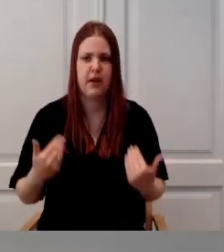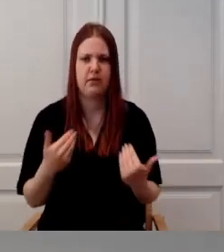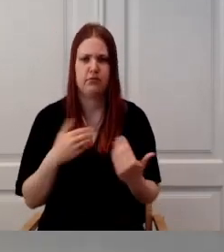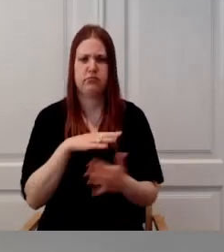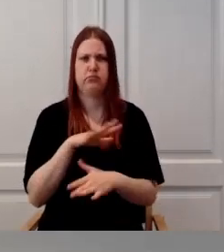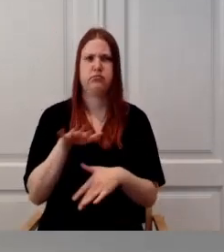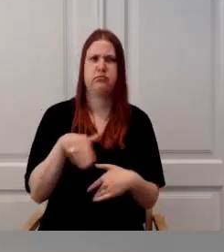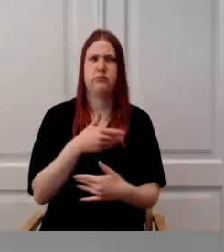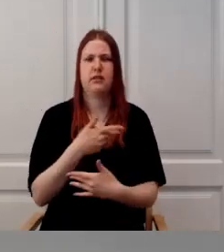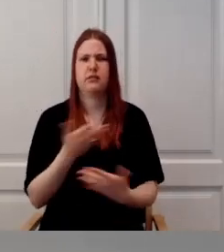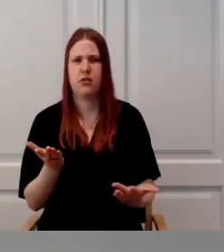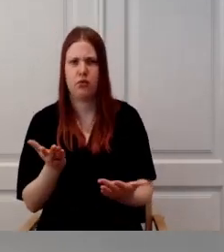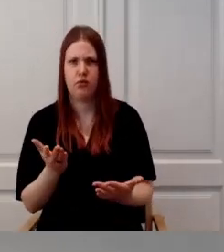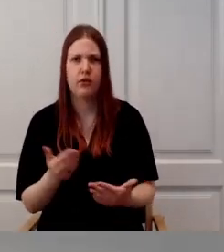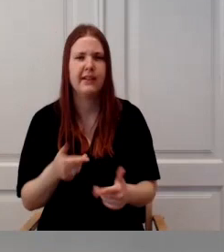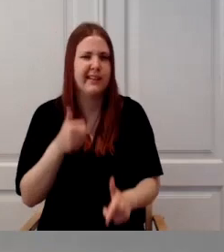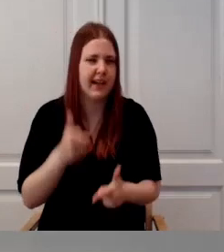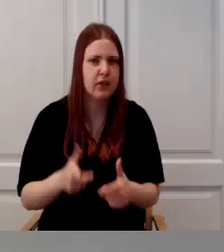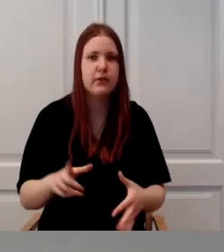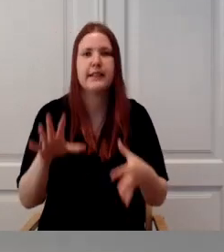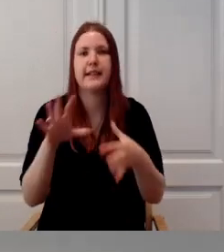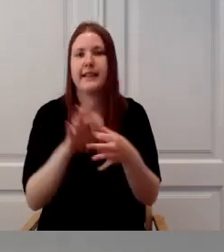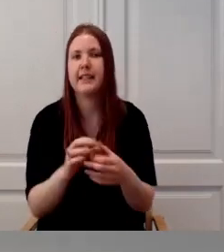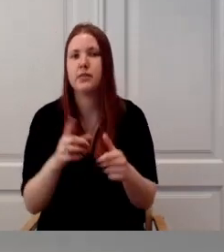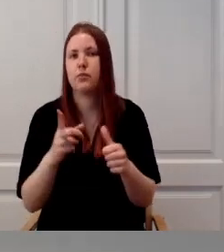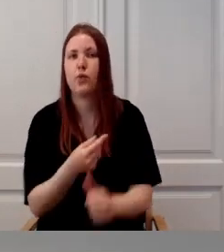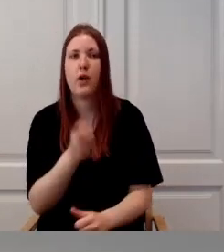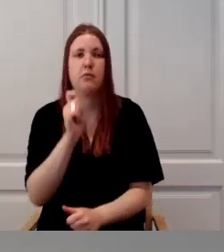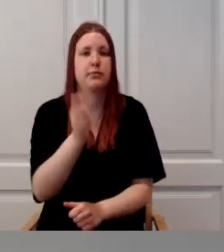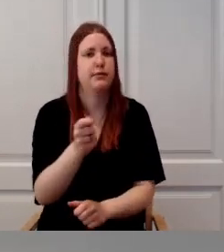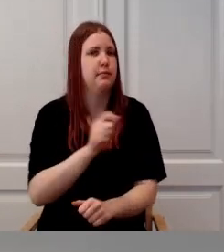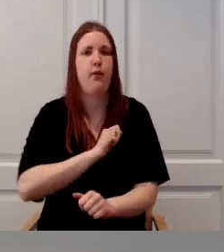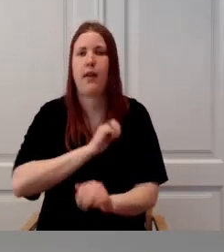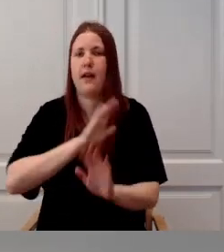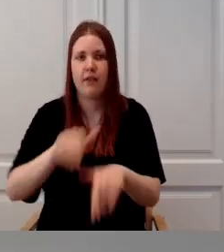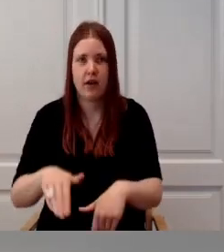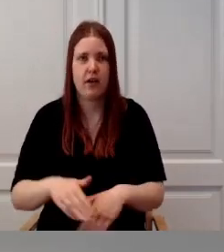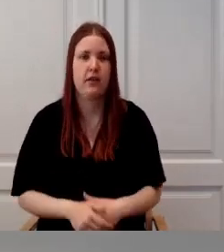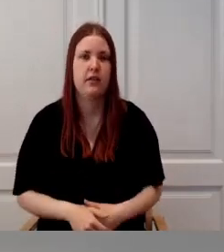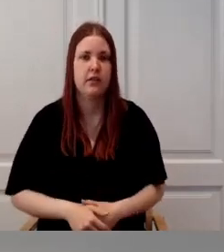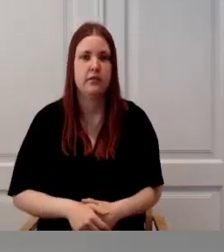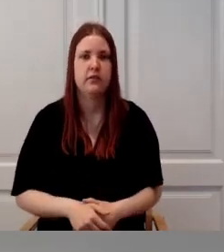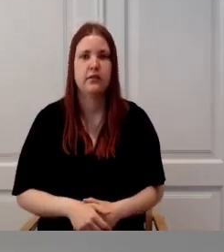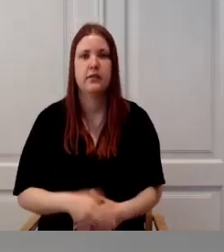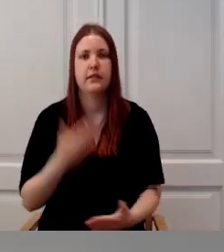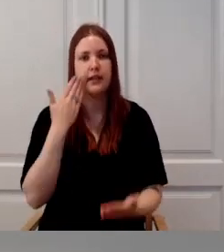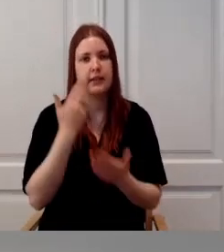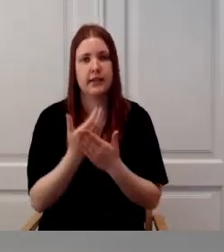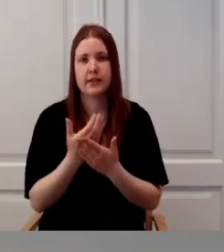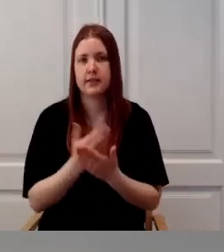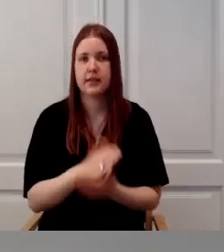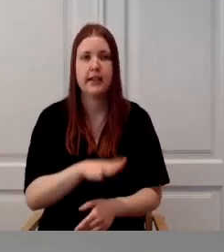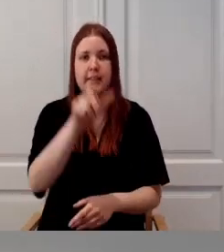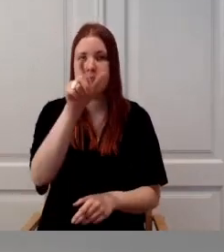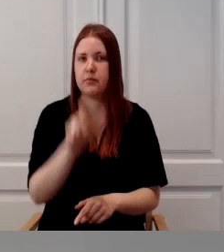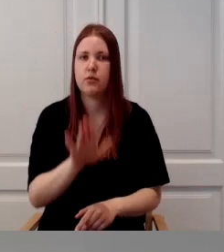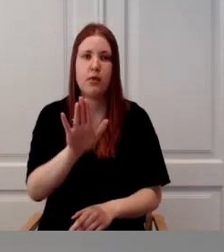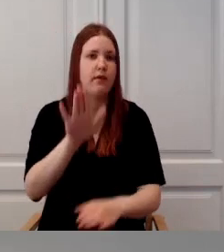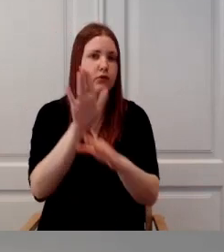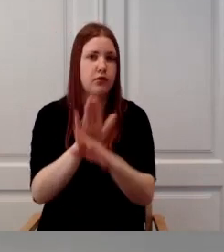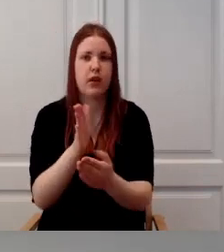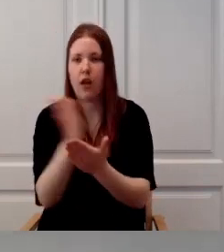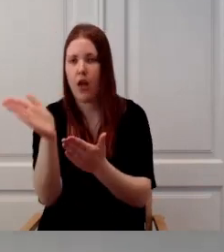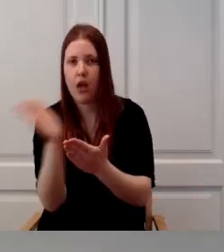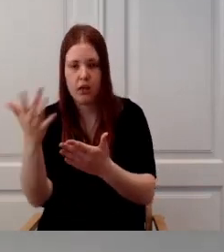vajadust, sest tegelikult informatsioon ka staariga olnud näiteks läheb ikkagi kõikide funksiooni kõrvale kallete kaupäraldi.